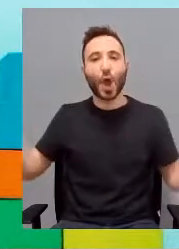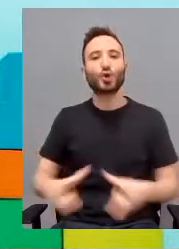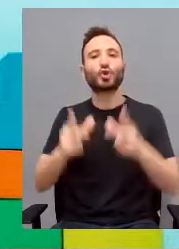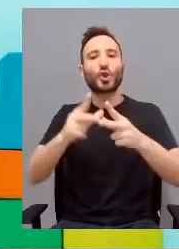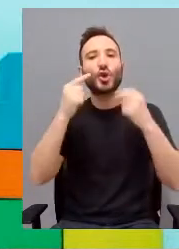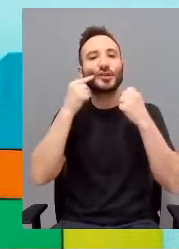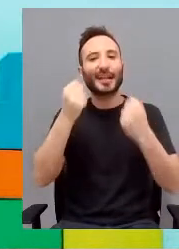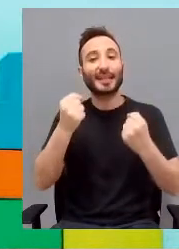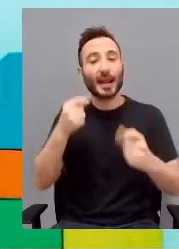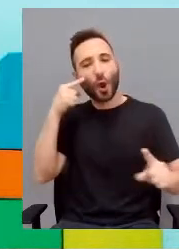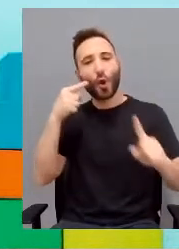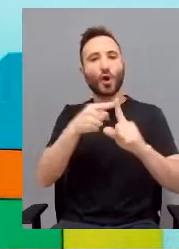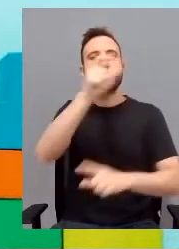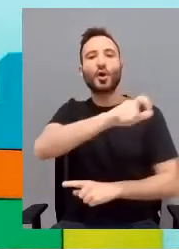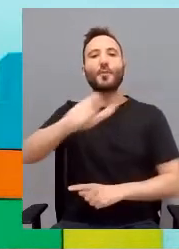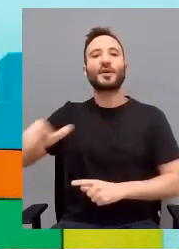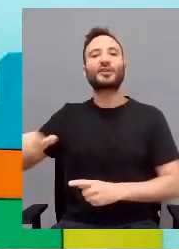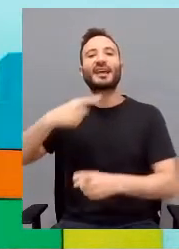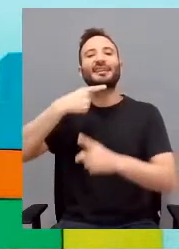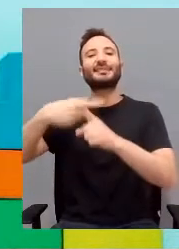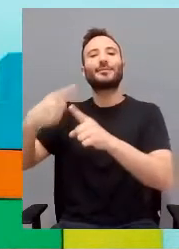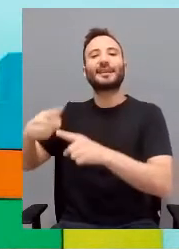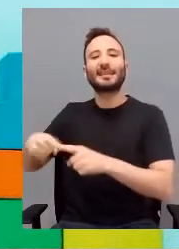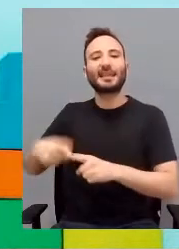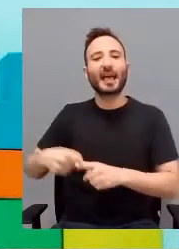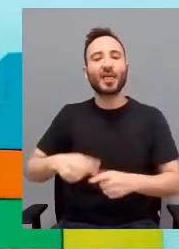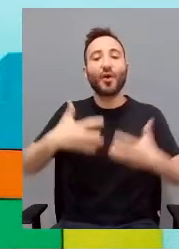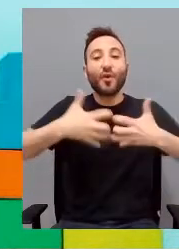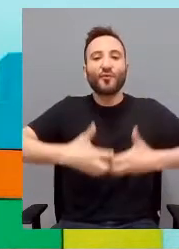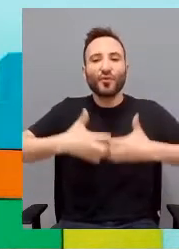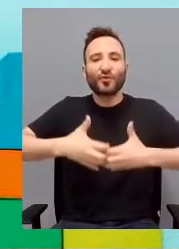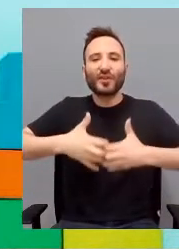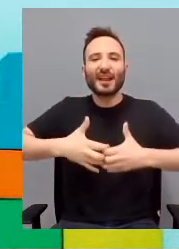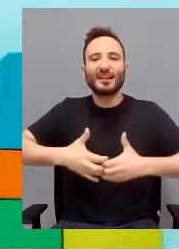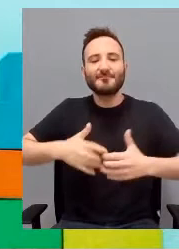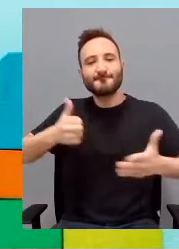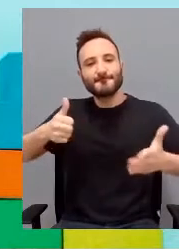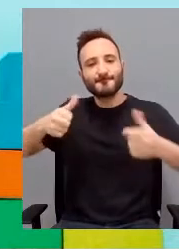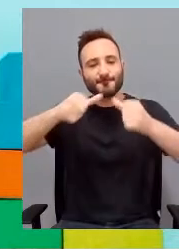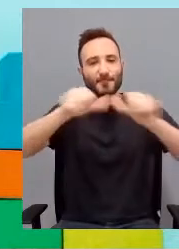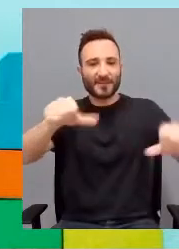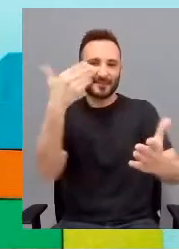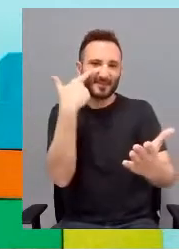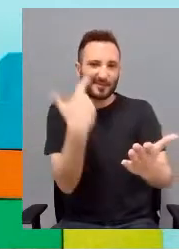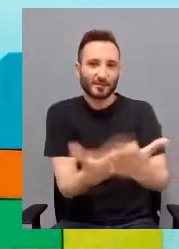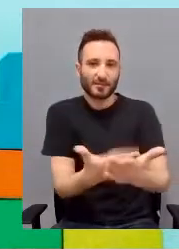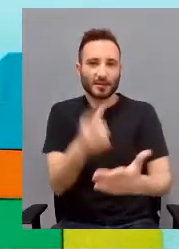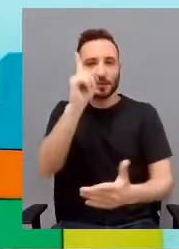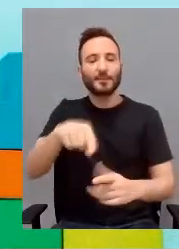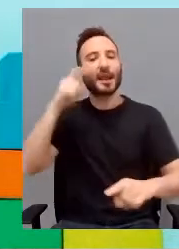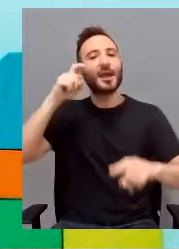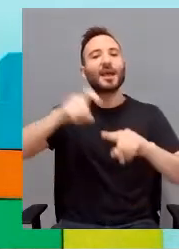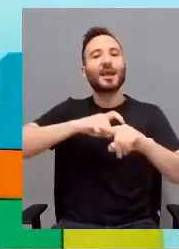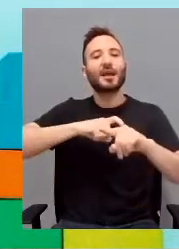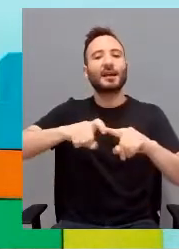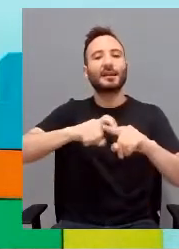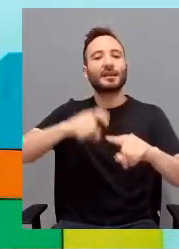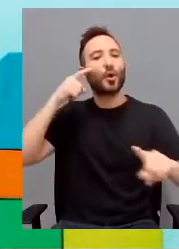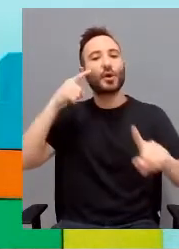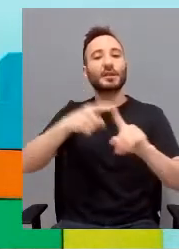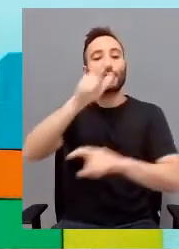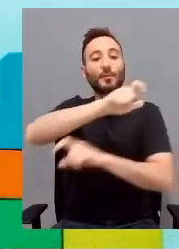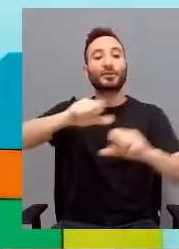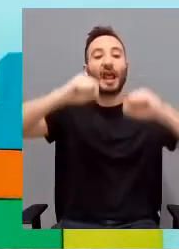con diversità funzionale marcata, guardando la caratteristica di accogliere persone adulte